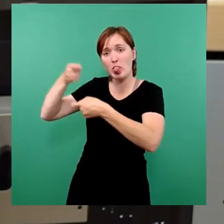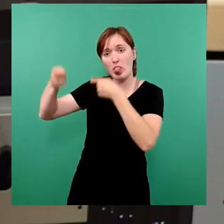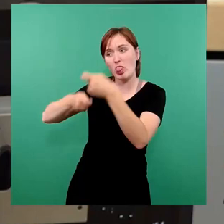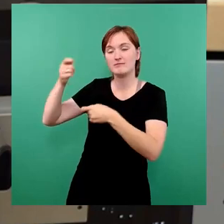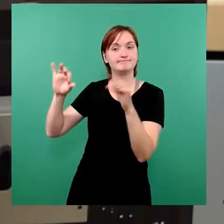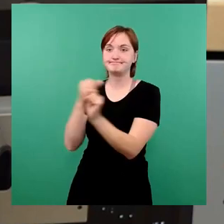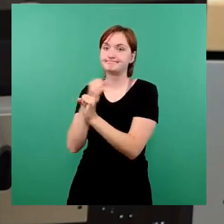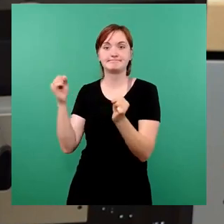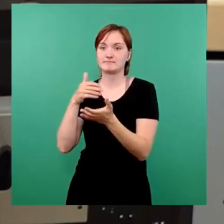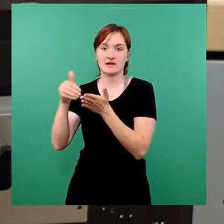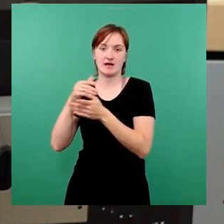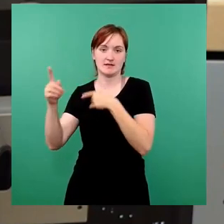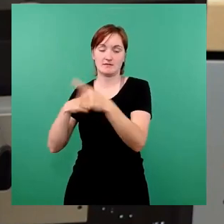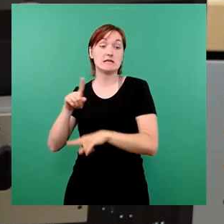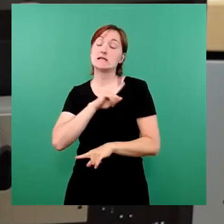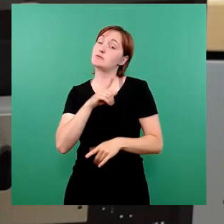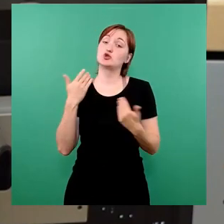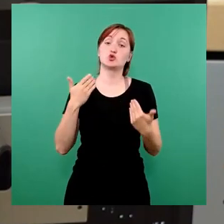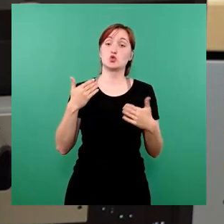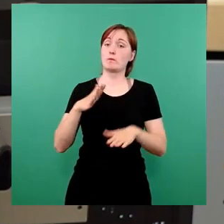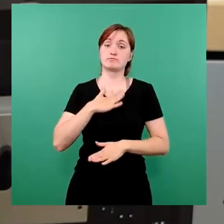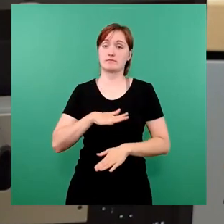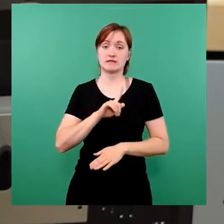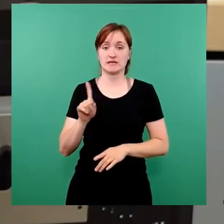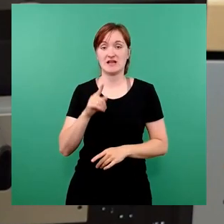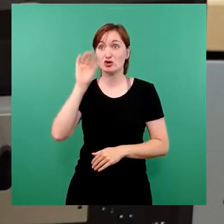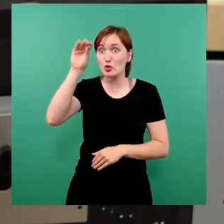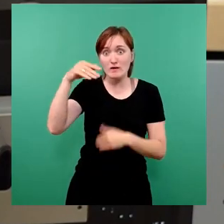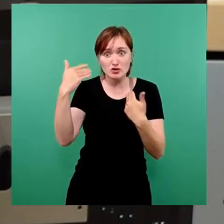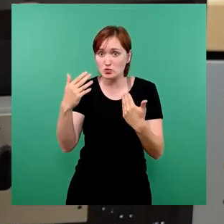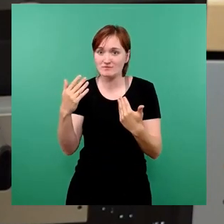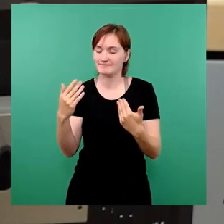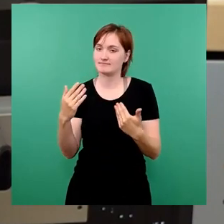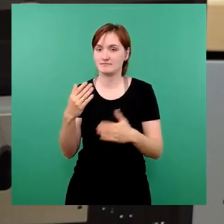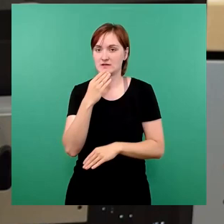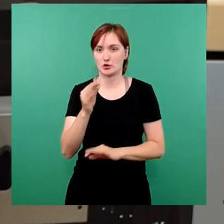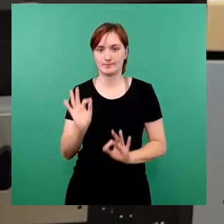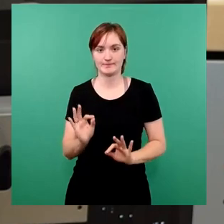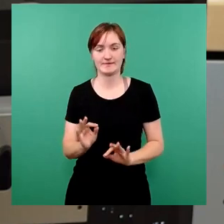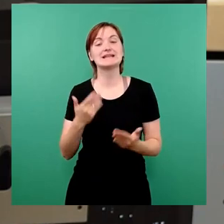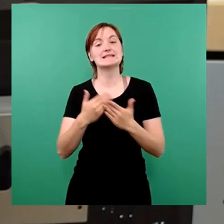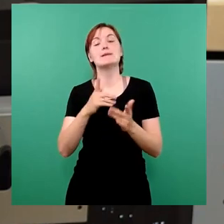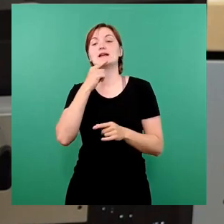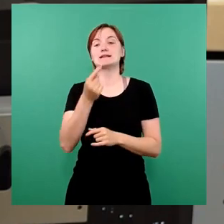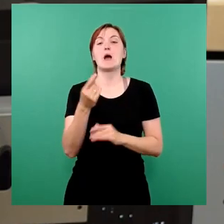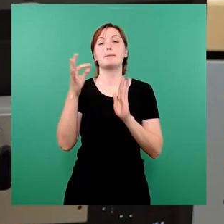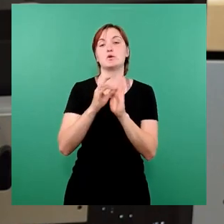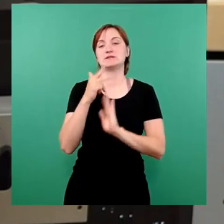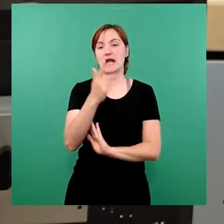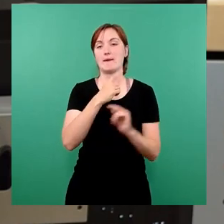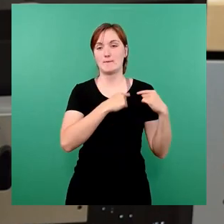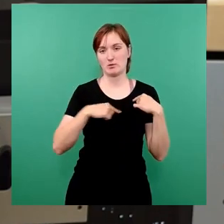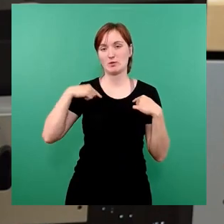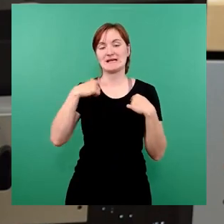Stadträtin nicht mittragen. Das darf, so meine ich, die Zukunft nicht sein. Insofern begrüßen wir den Punkt 3, wo der Oberbürgermeister